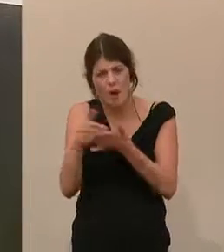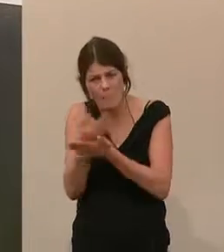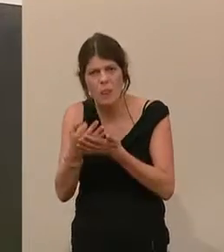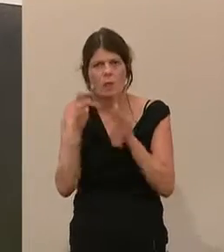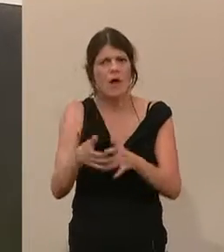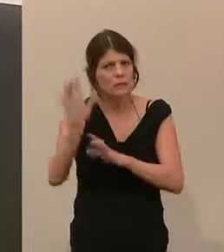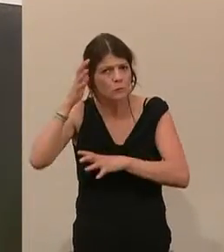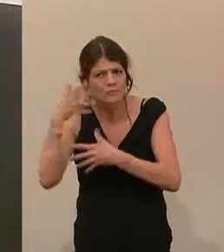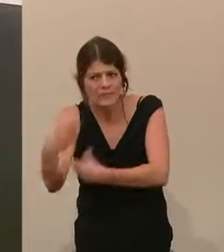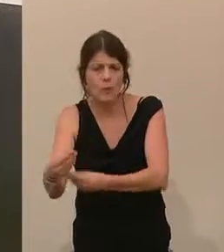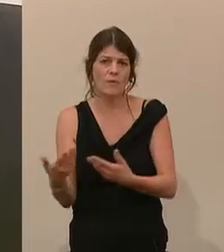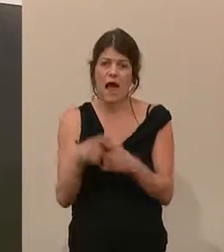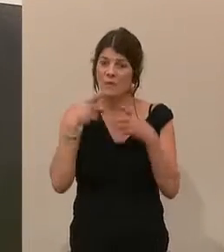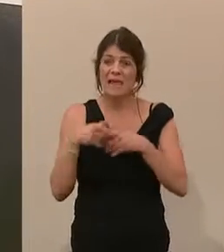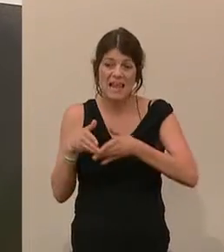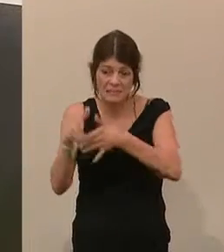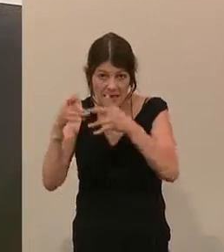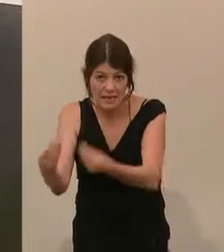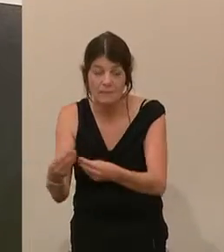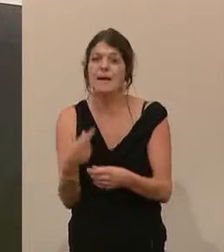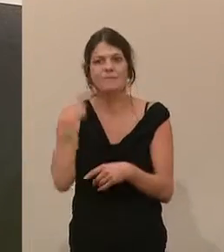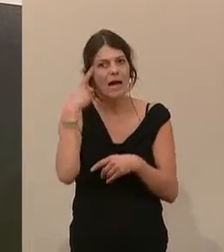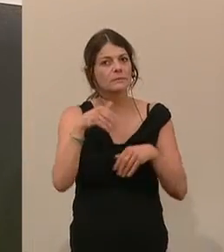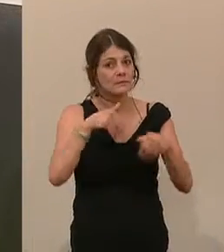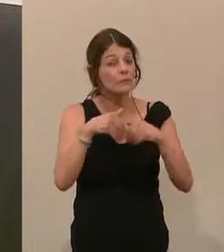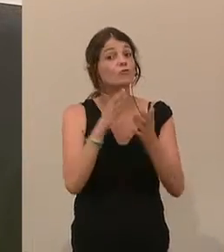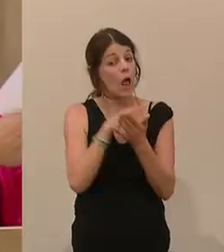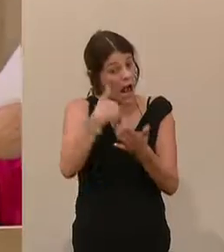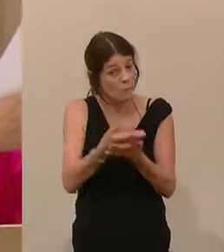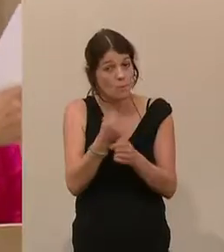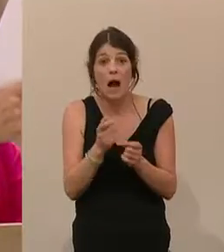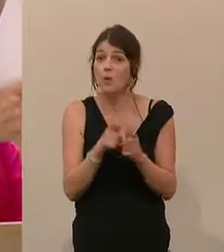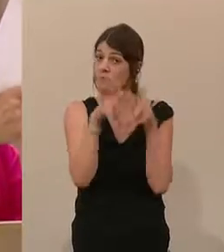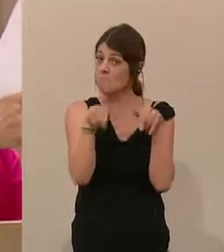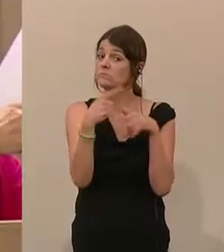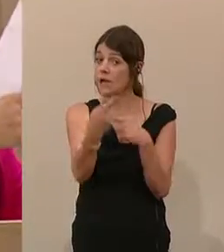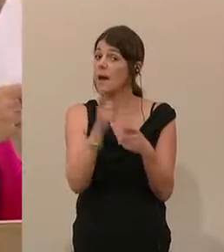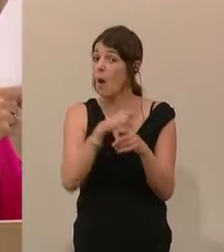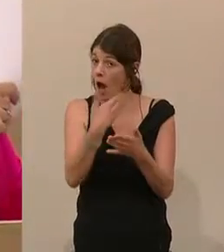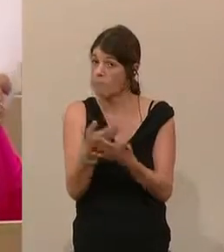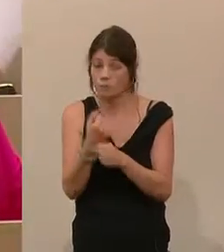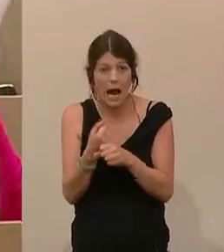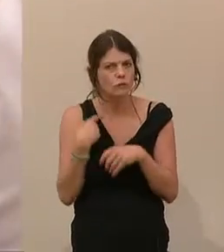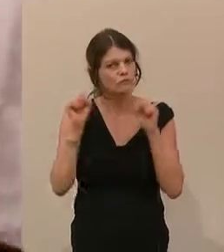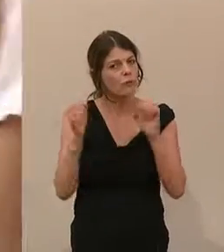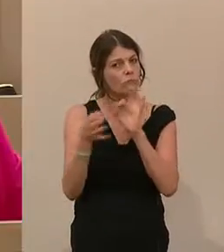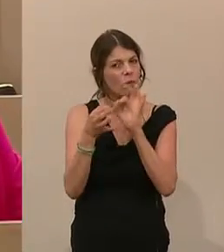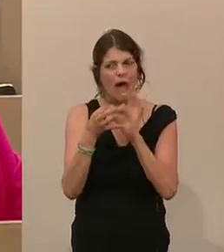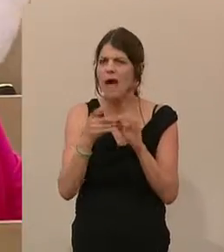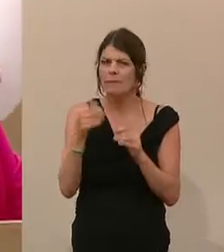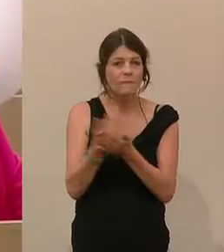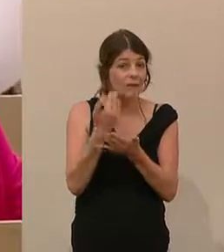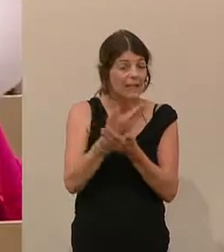Hilfe bieten. Ich weiß, dass das angeboten wird vom Ministerium und von den Häusern. Wir sind im ständigen Kontakt mit den